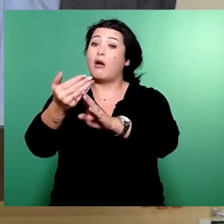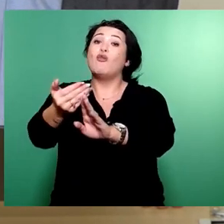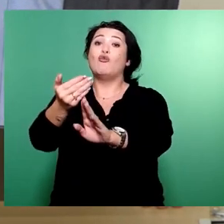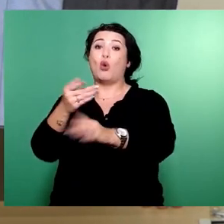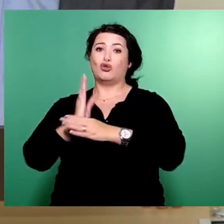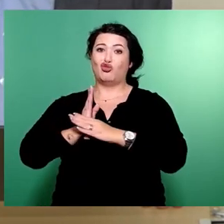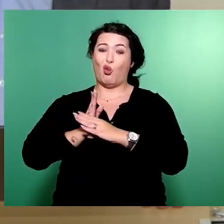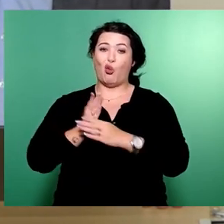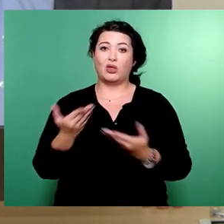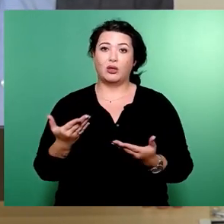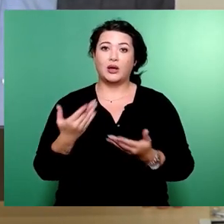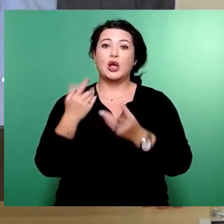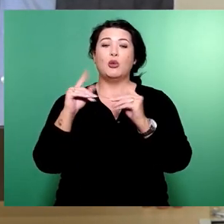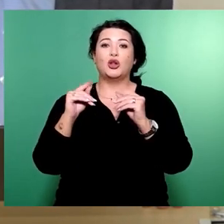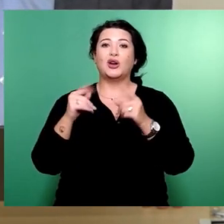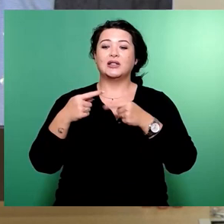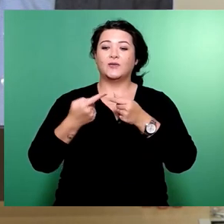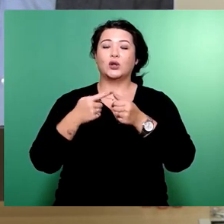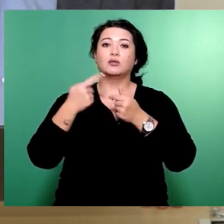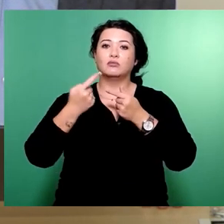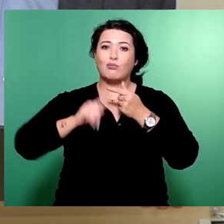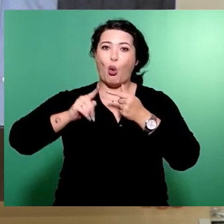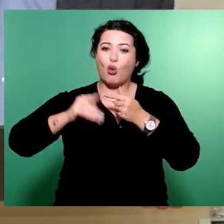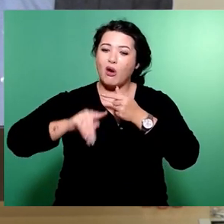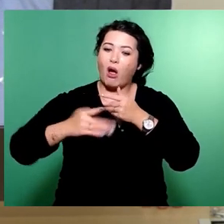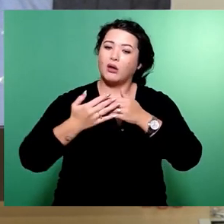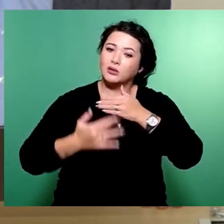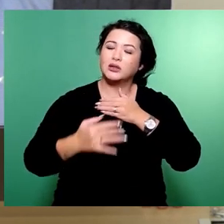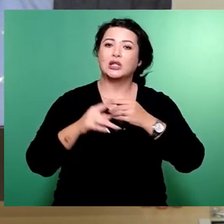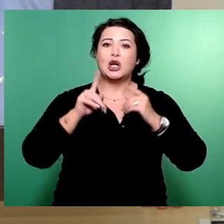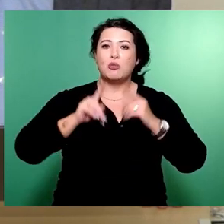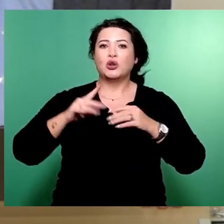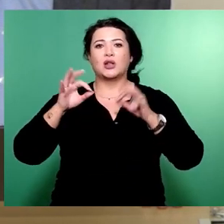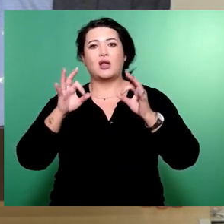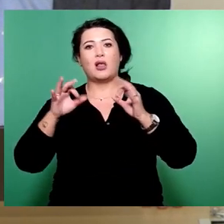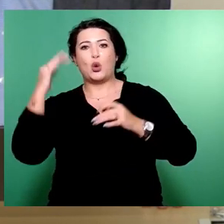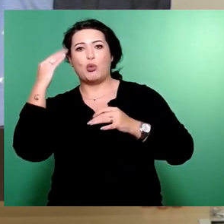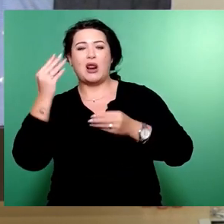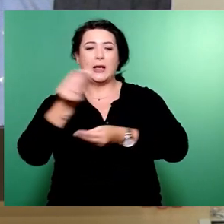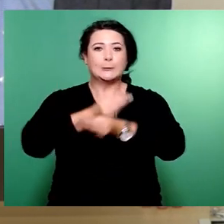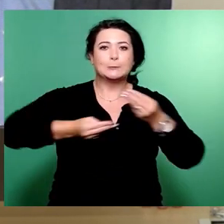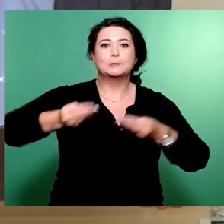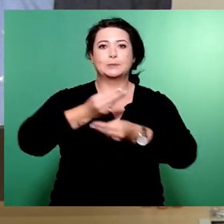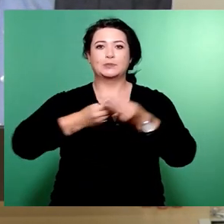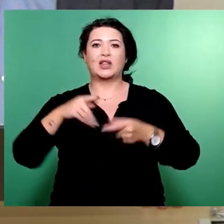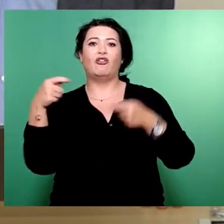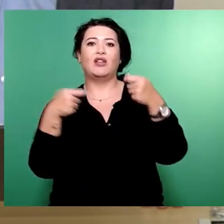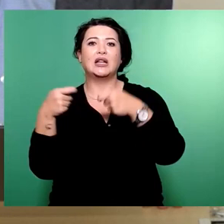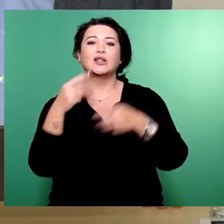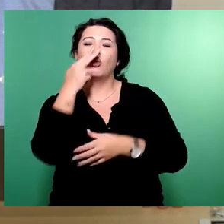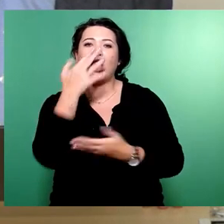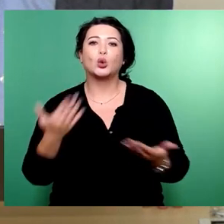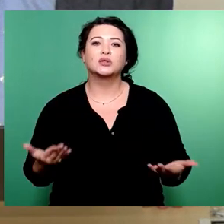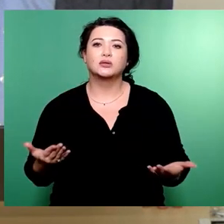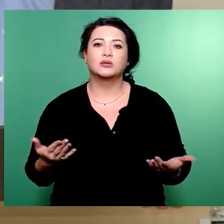dass wir die kommenden Monate nutzen sollten, über eine dauerhafte und nachhaltige Finanzierung der DVB weiterhin zu sprechen. Es muss uns um eine